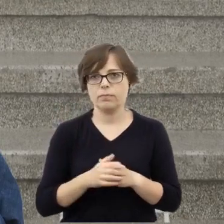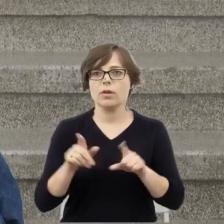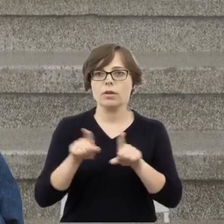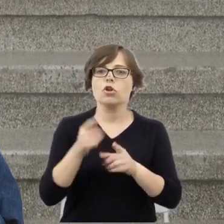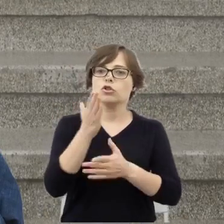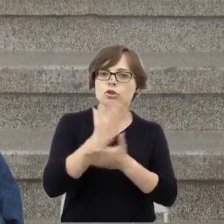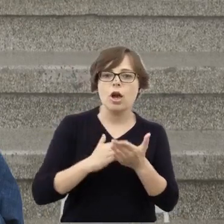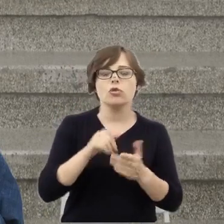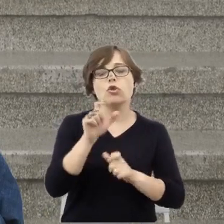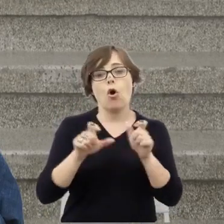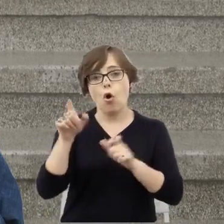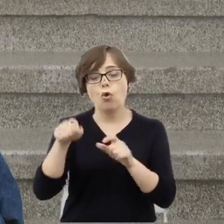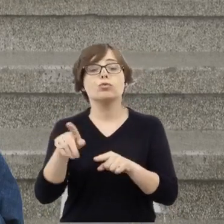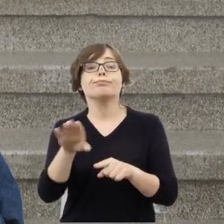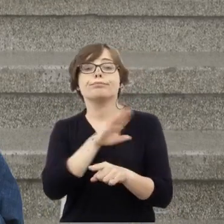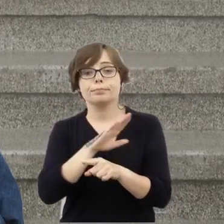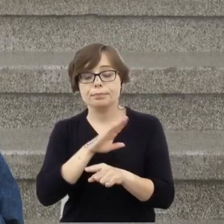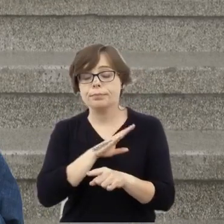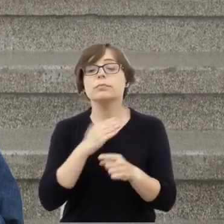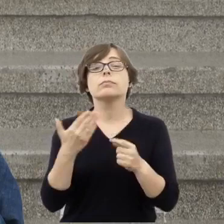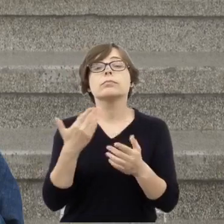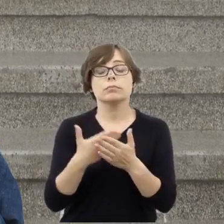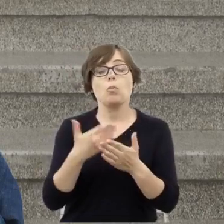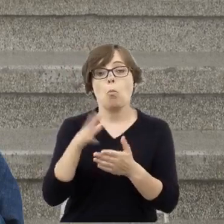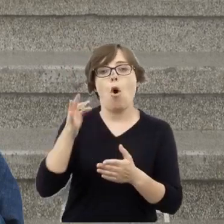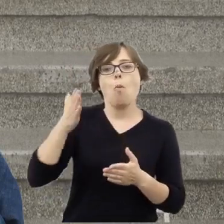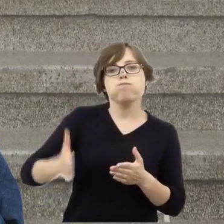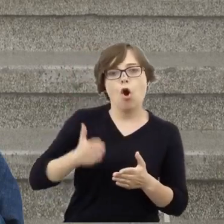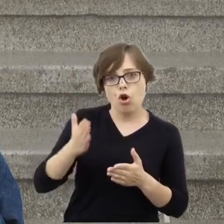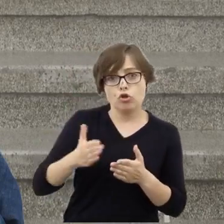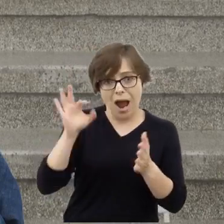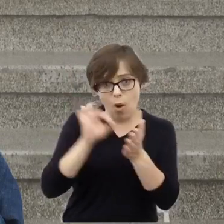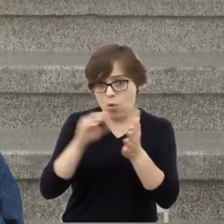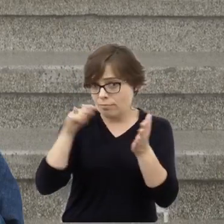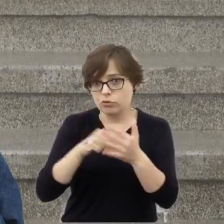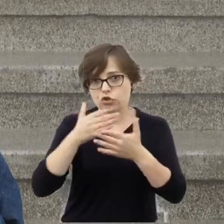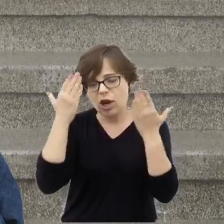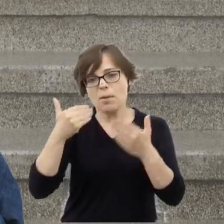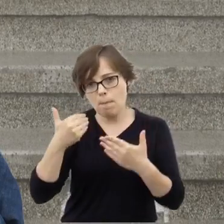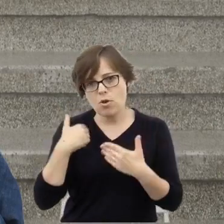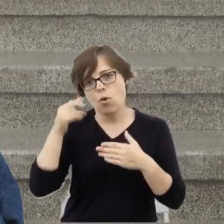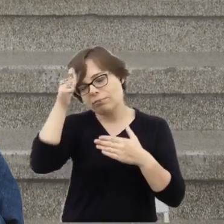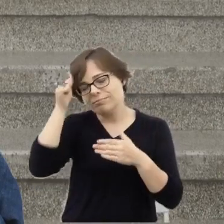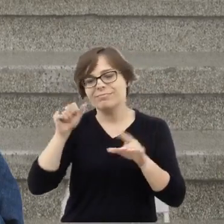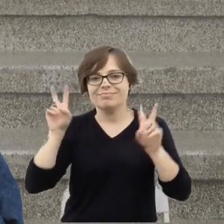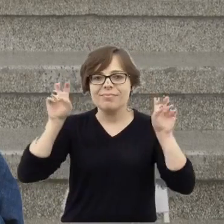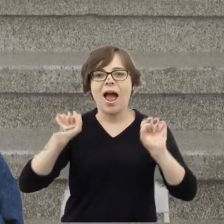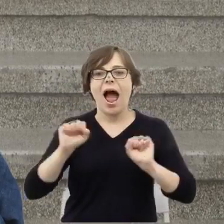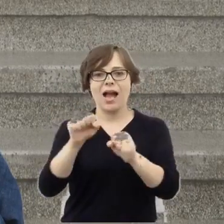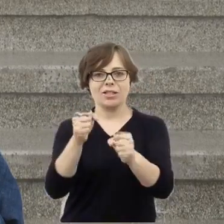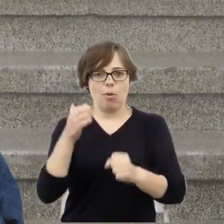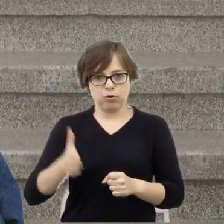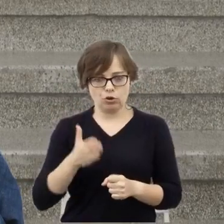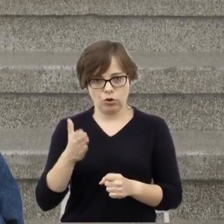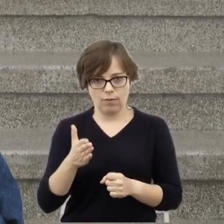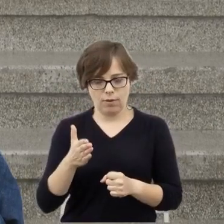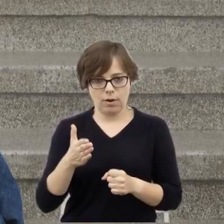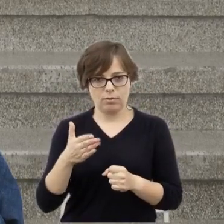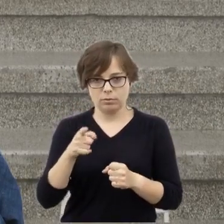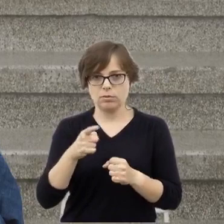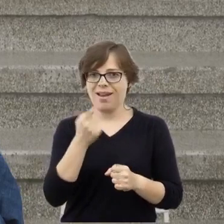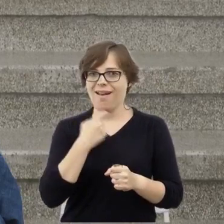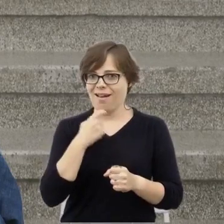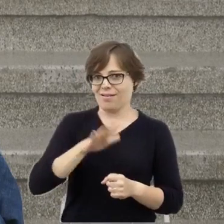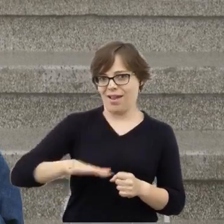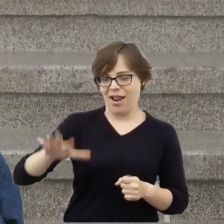trwała tego dnia i w następnych godzinach w okolicy Kielc. To jest jedna z bardziej